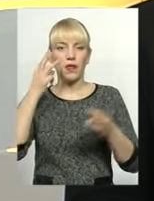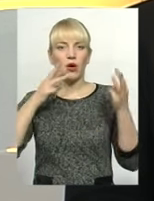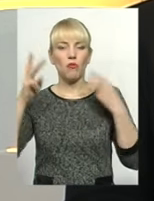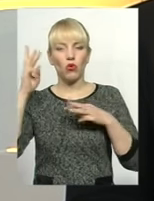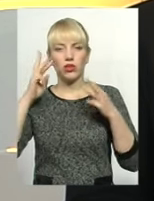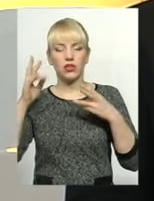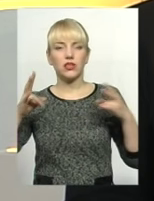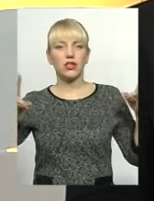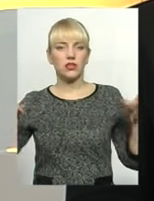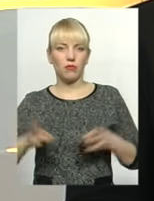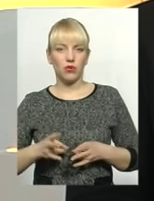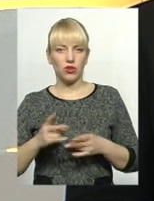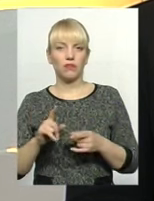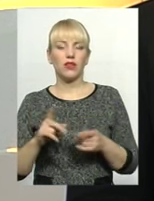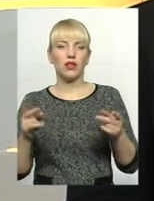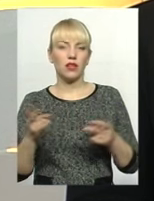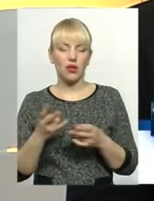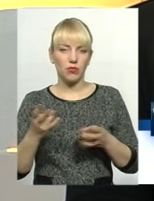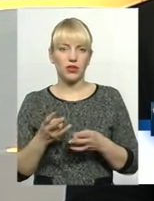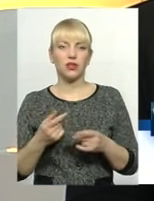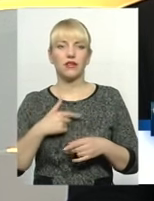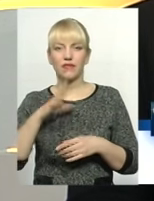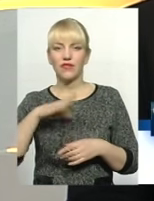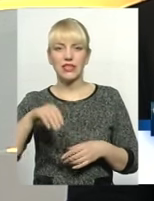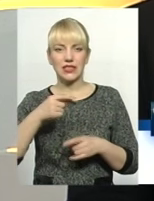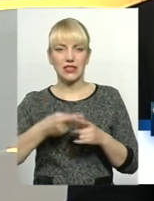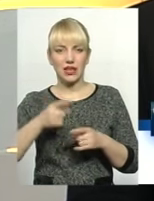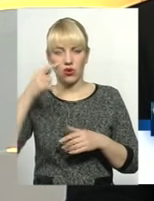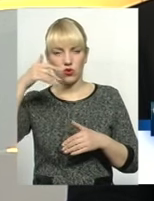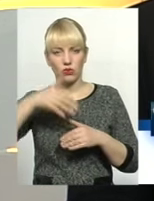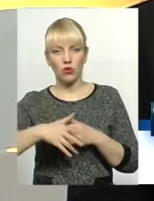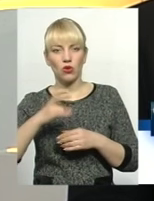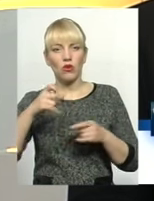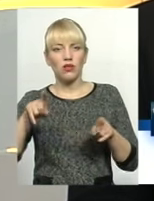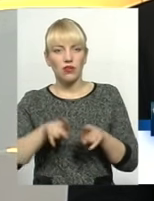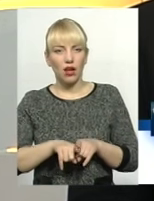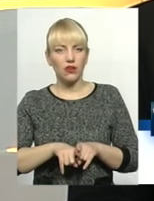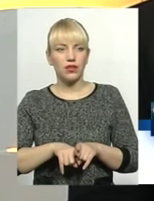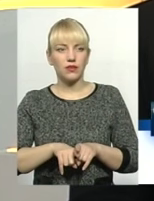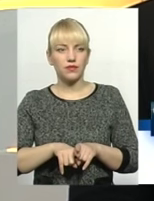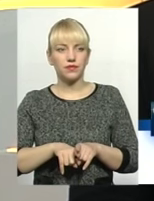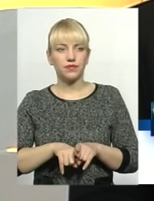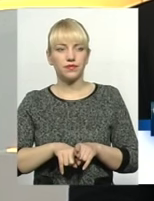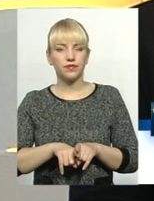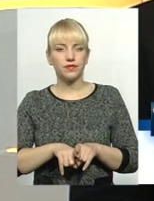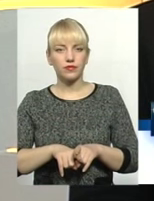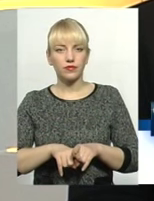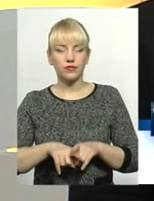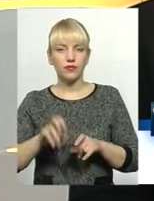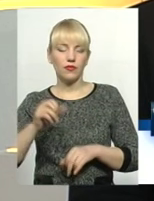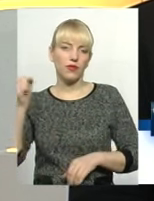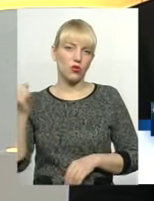Модернізація потрібна і необхідна. Це всі розуміють. Просто так воно звалилось, неочікувано все.